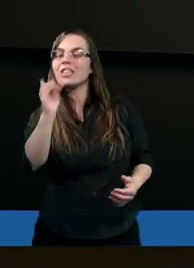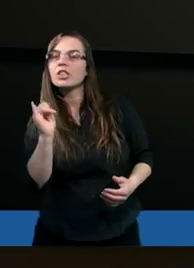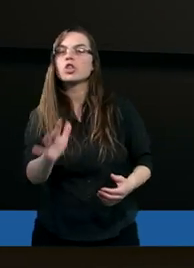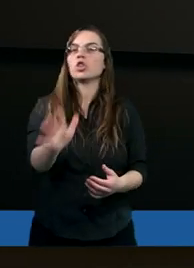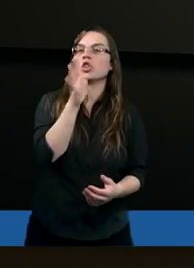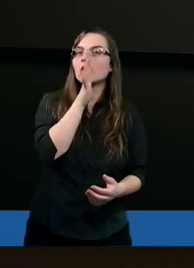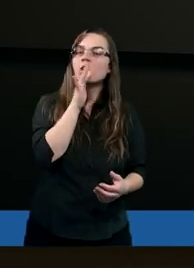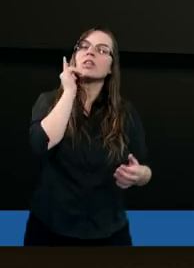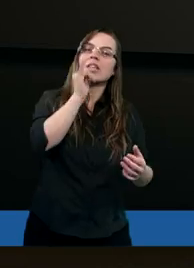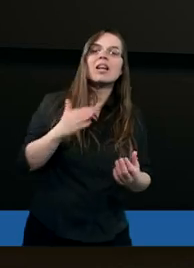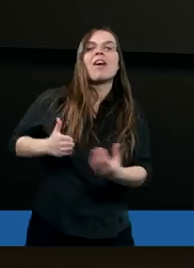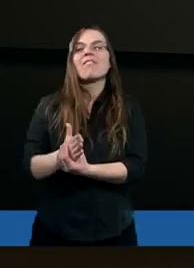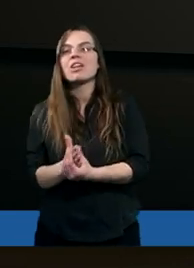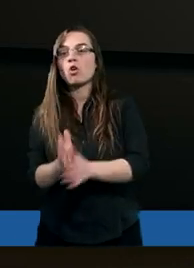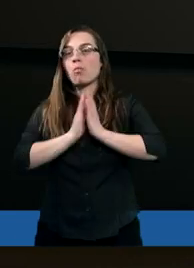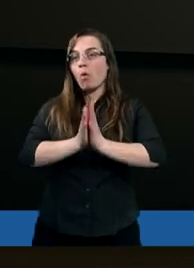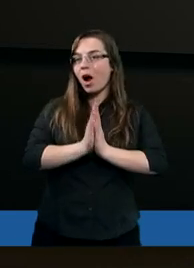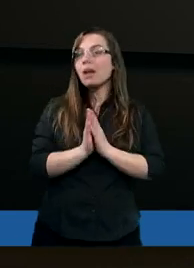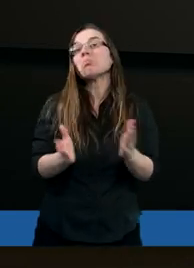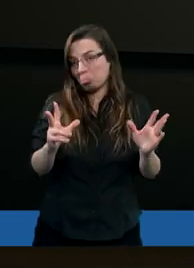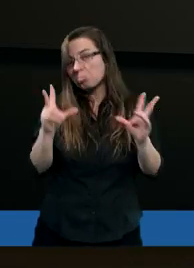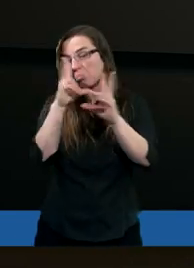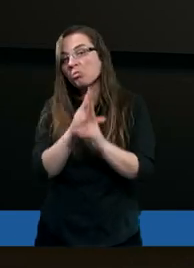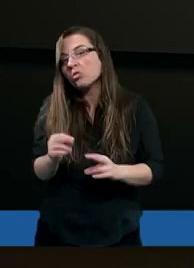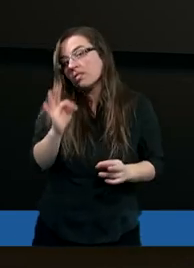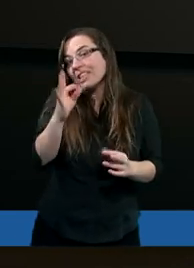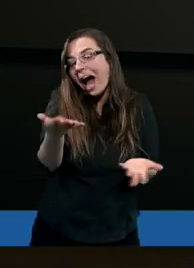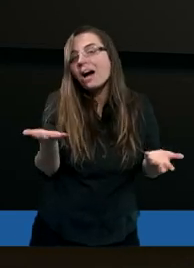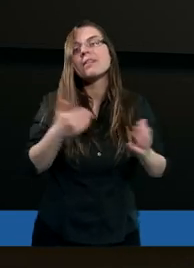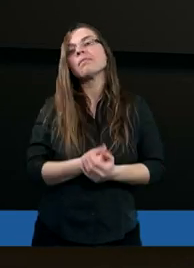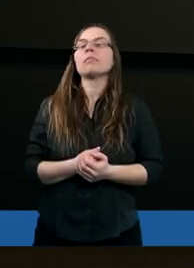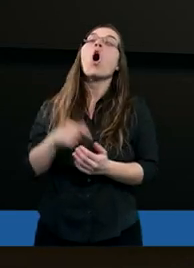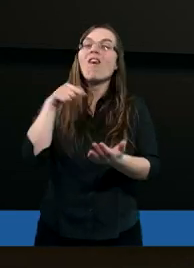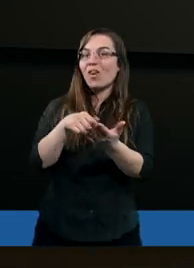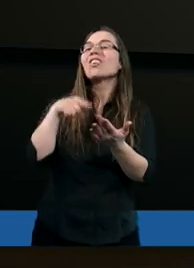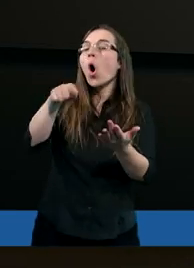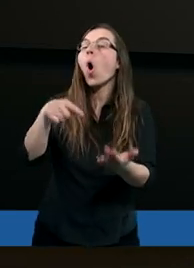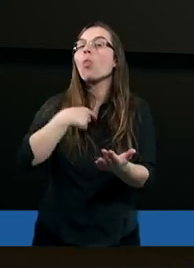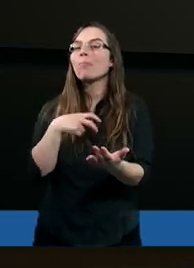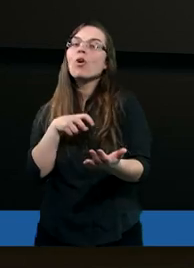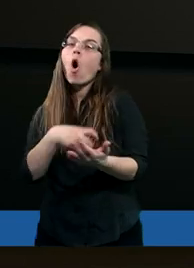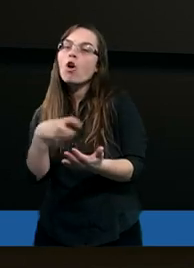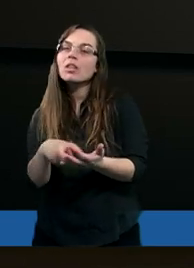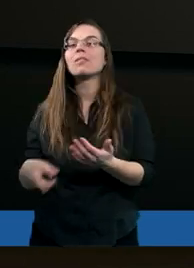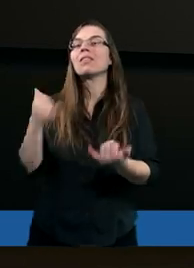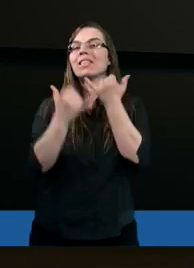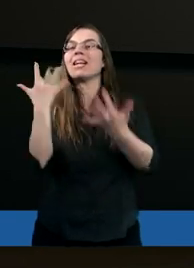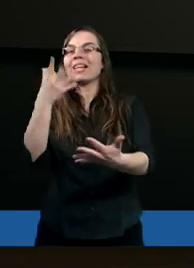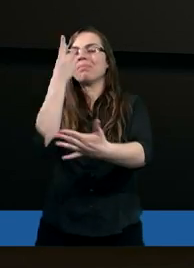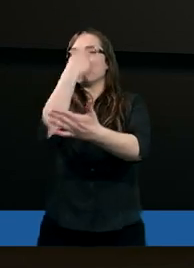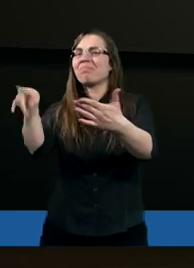Żydzi, i wierzący poganie? Oczywiście, że tak. O to mi chodziło. Czy chcemy